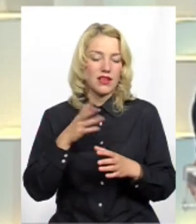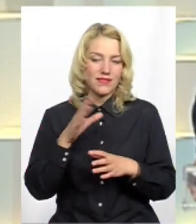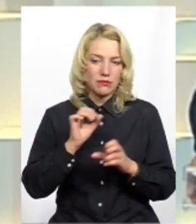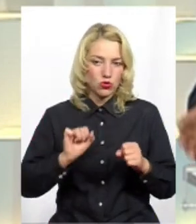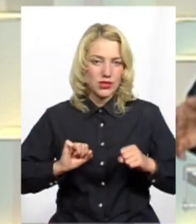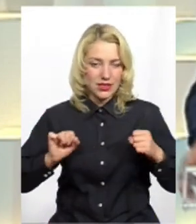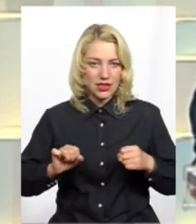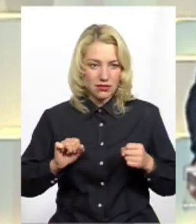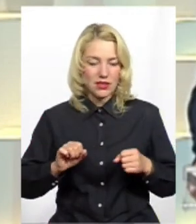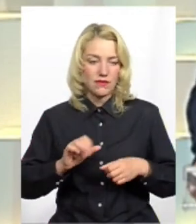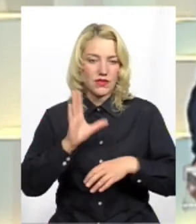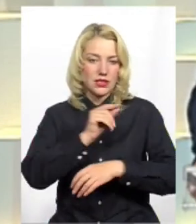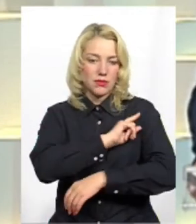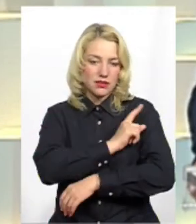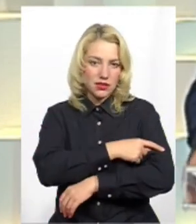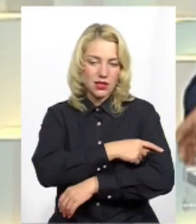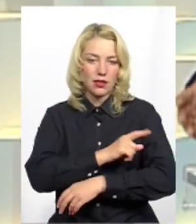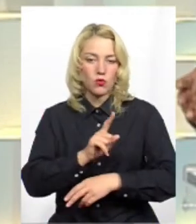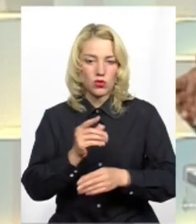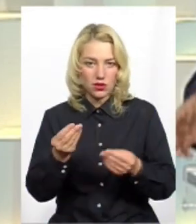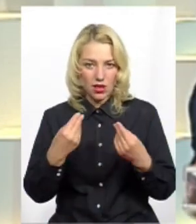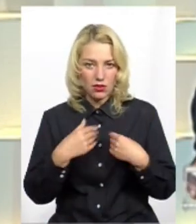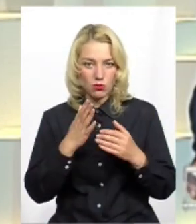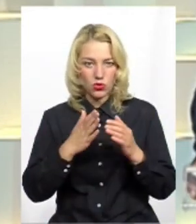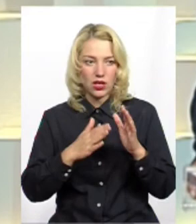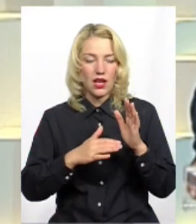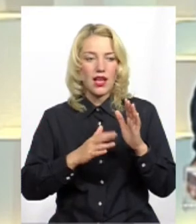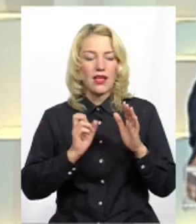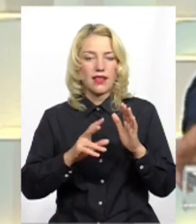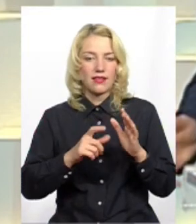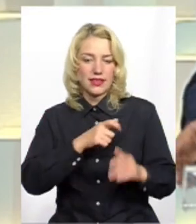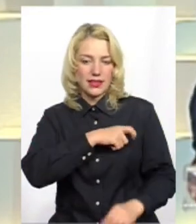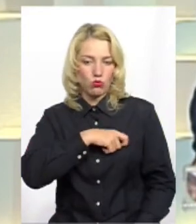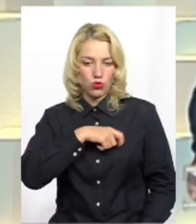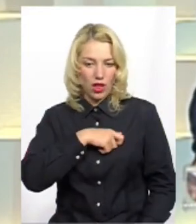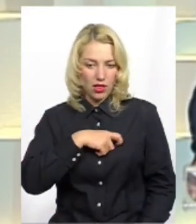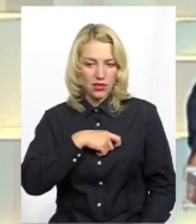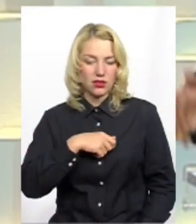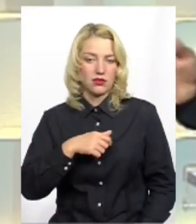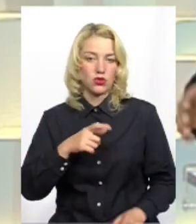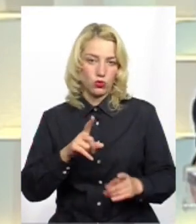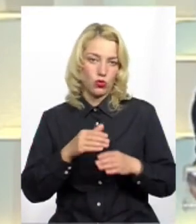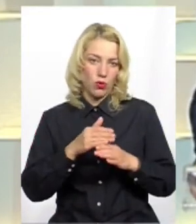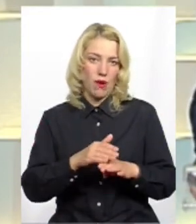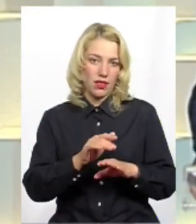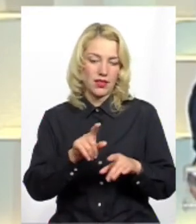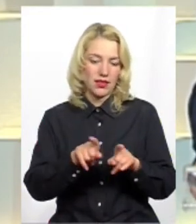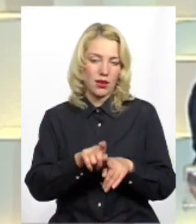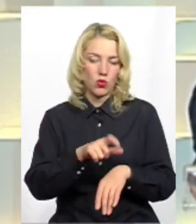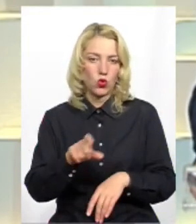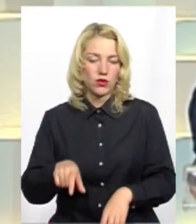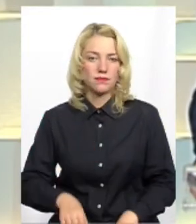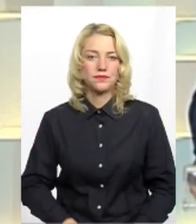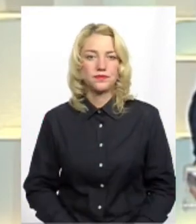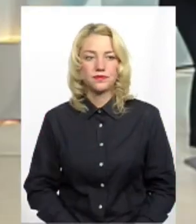силами, які мені будуть надано депутатськими можливостями допомагати, щоб вирішити дане питання.